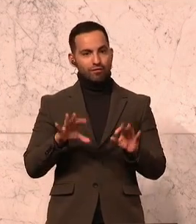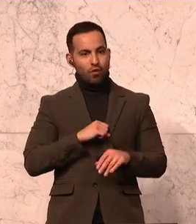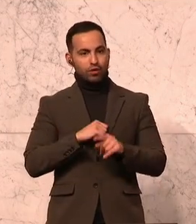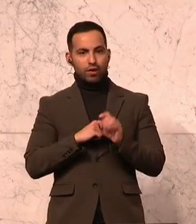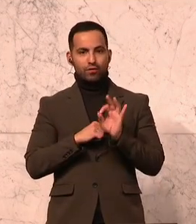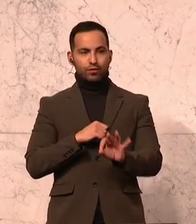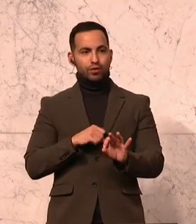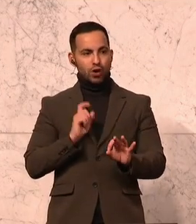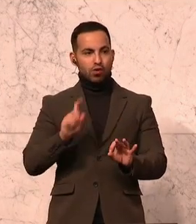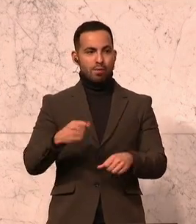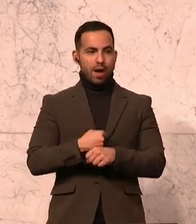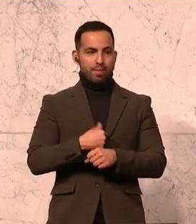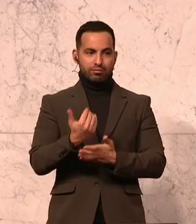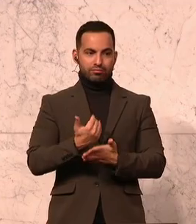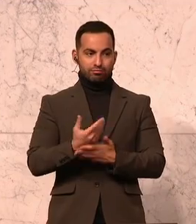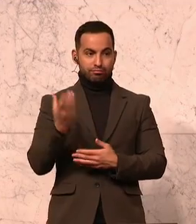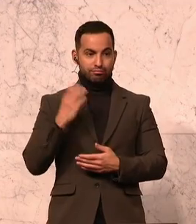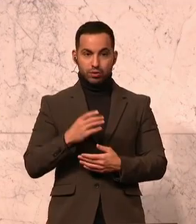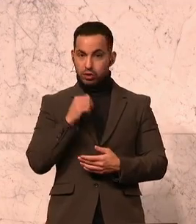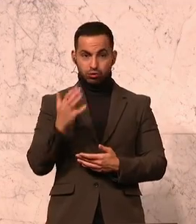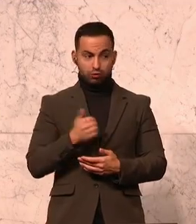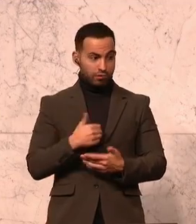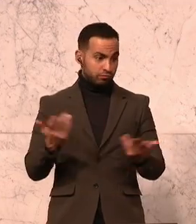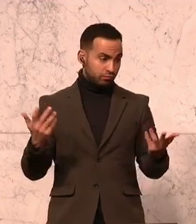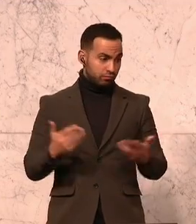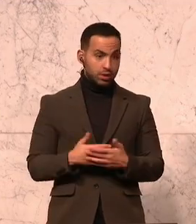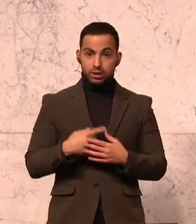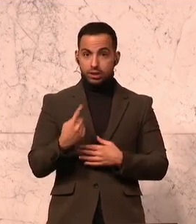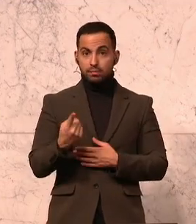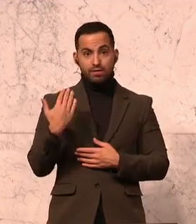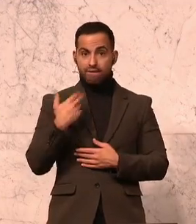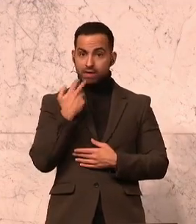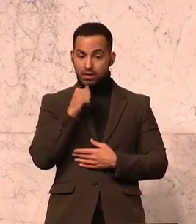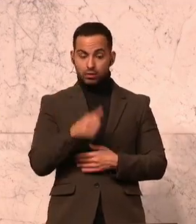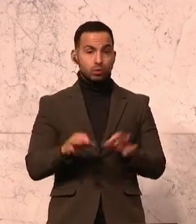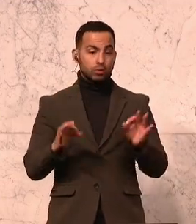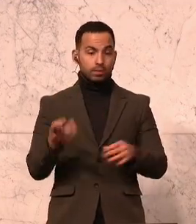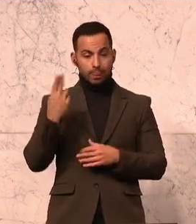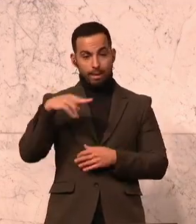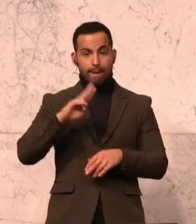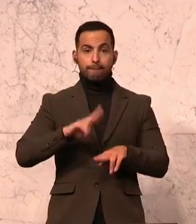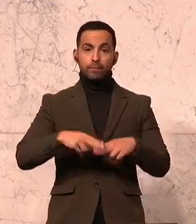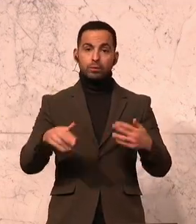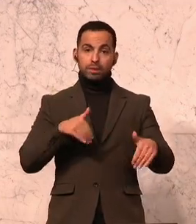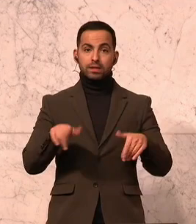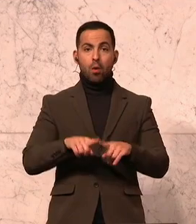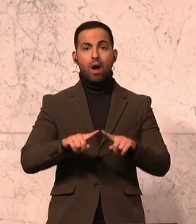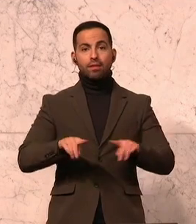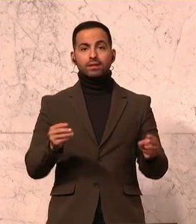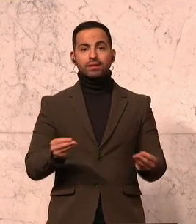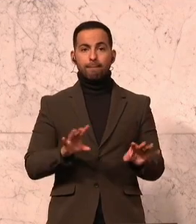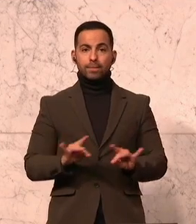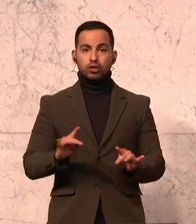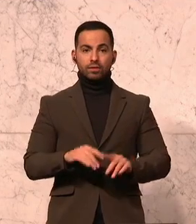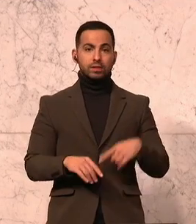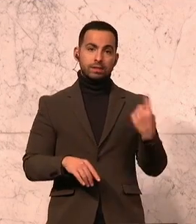auszahlt, arbeiten zu gehen. Haben Sie nicht geschafft, wollten Sie nicht schaffen. Gut, der Herr Bundesminister ist ja auch mit anderen Dingen hier beschäftigt.